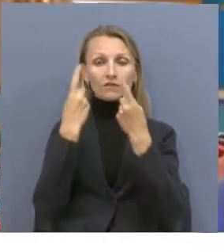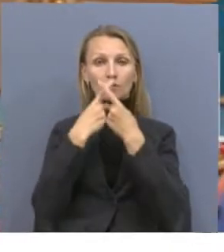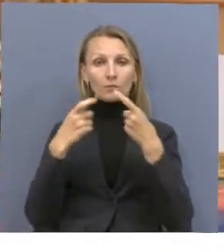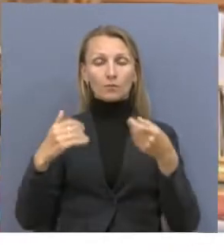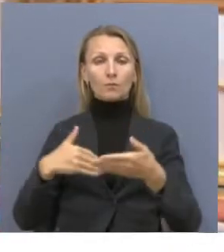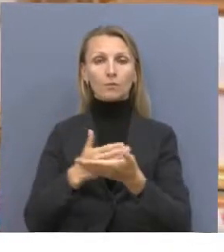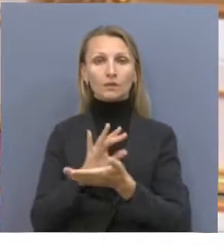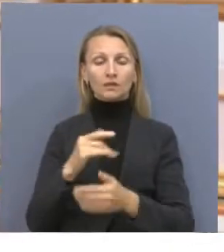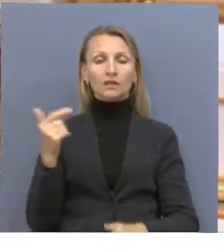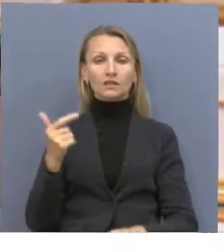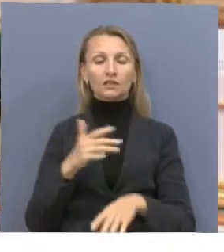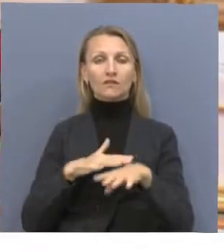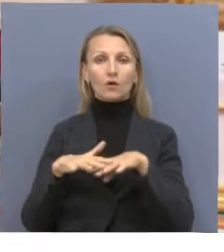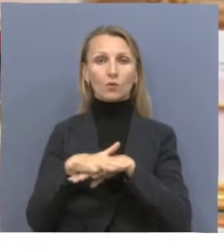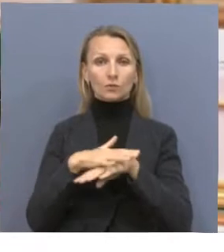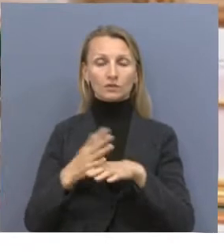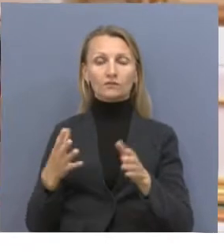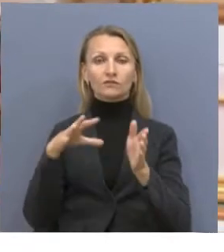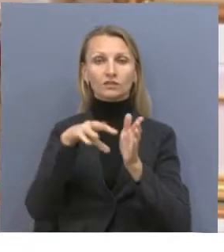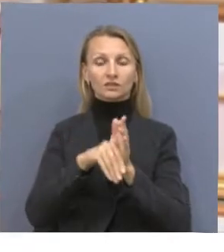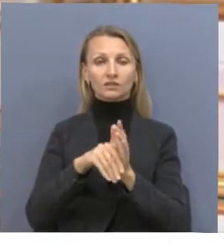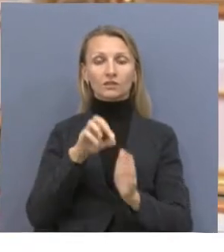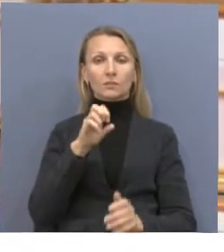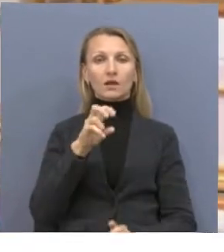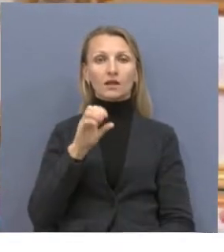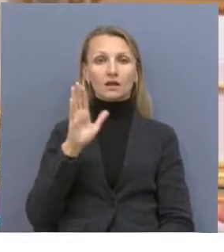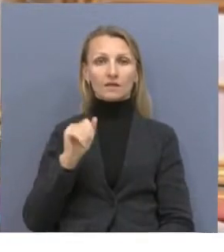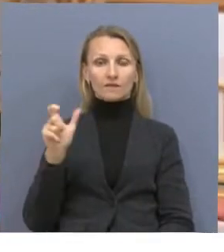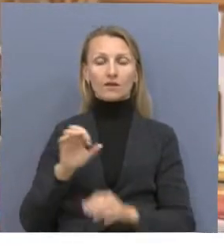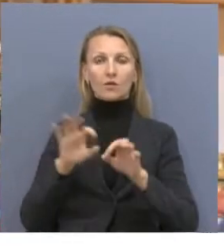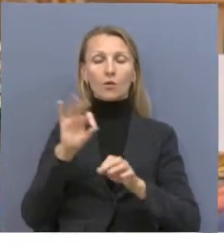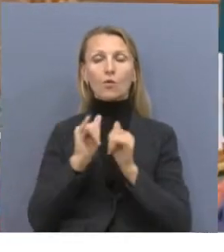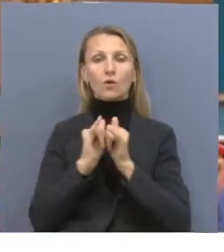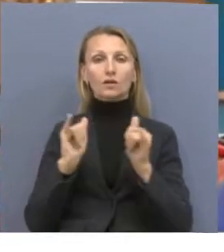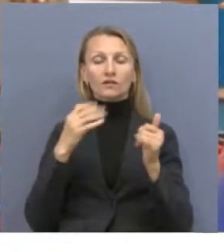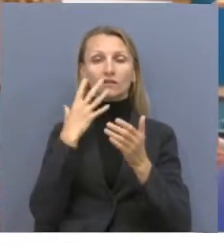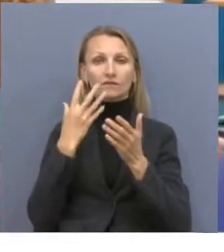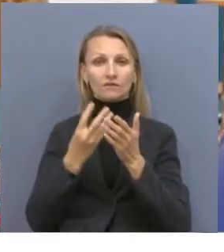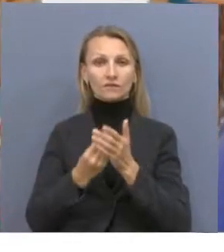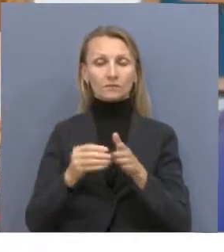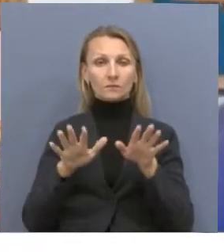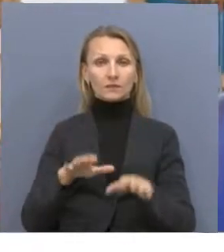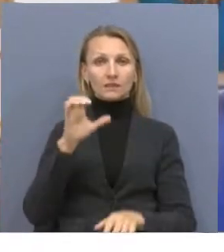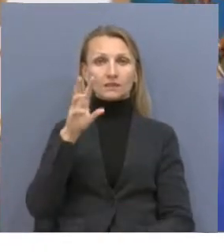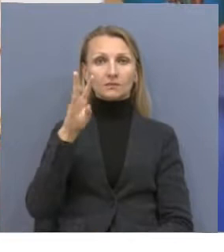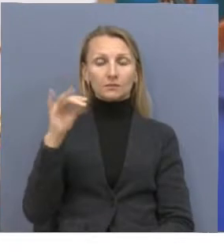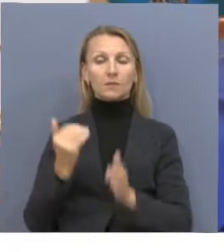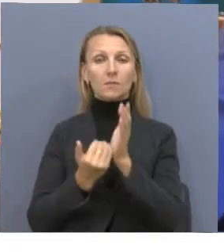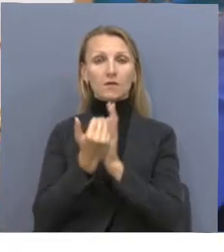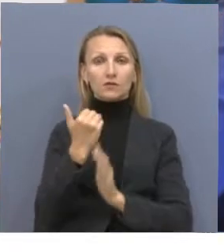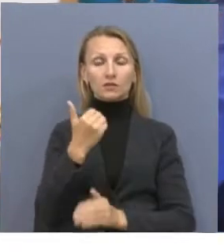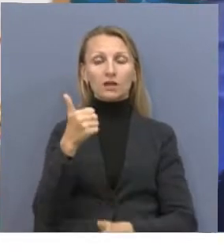политики и гражданского общества. В частности, Аида Балаева рассказала о развитии отечественных средств массовой информации, повышении их